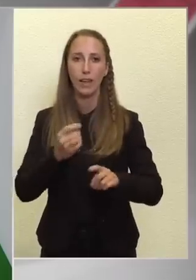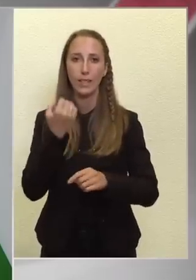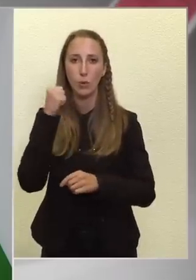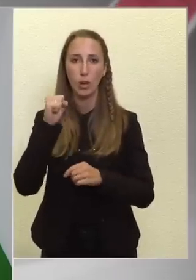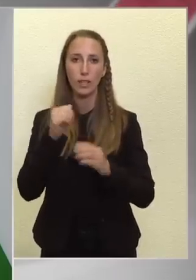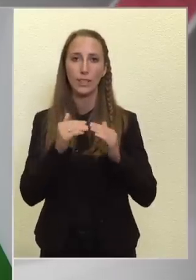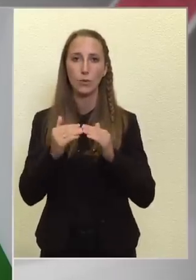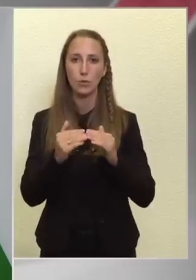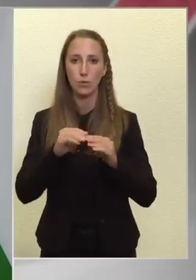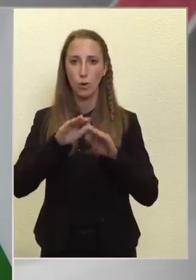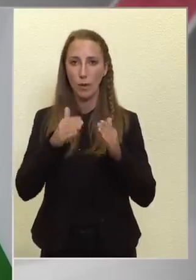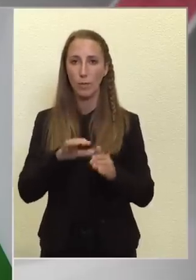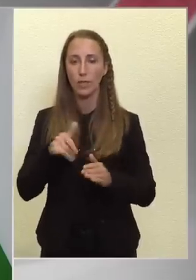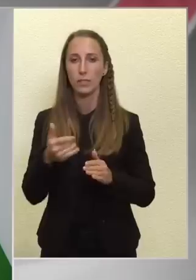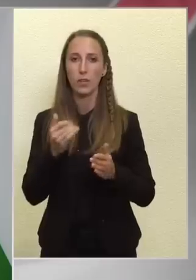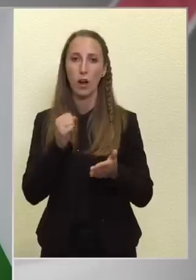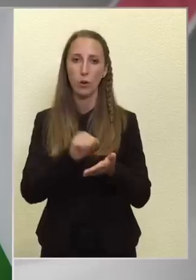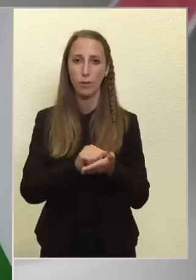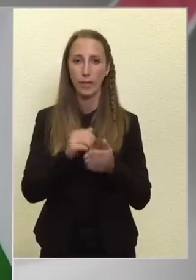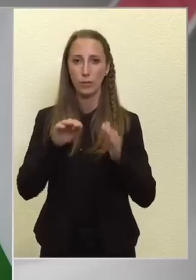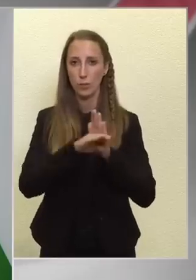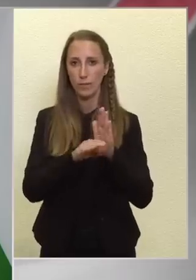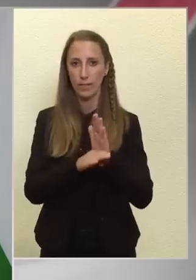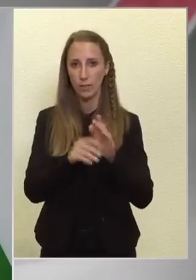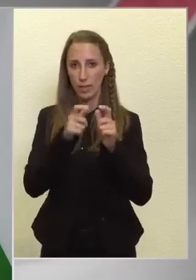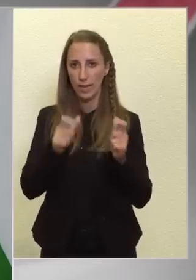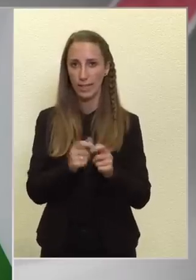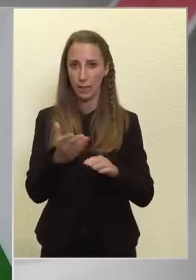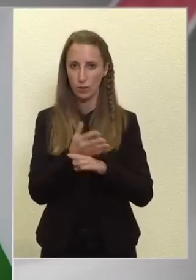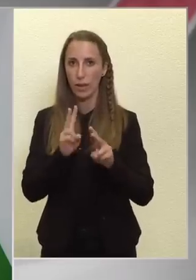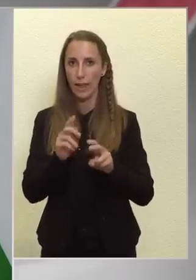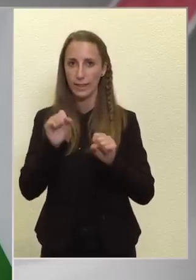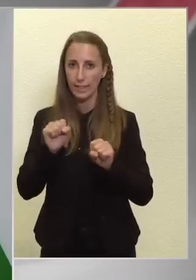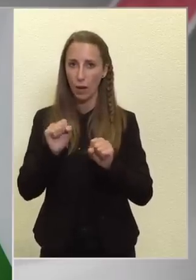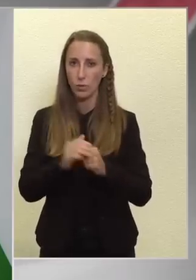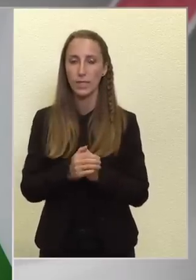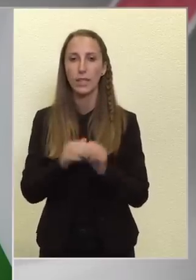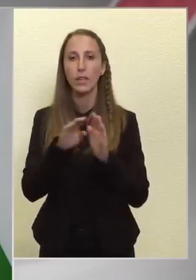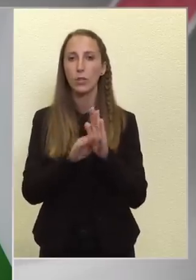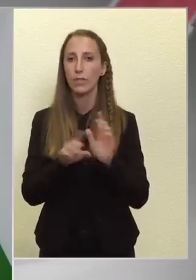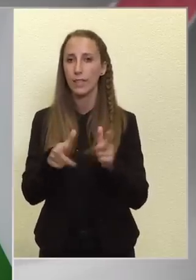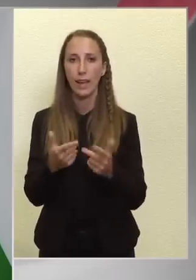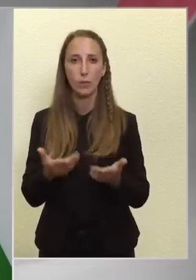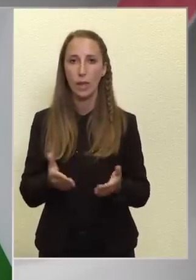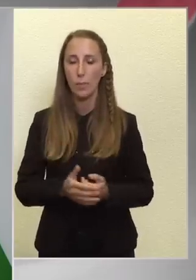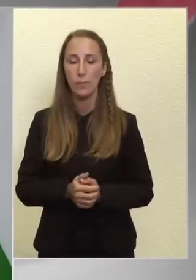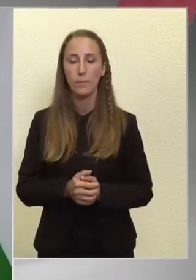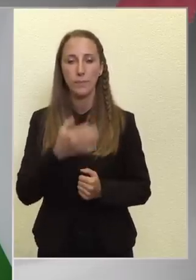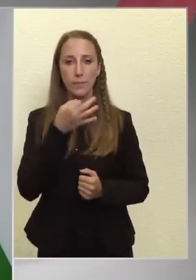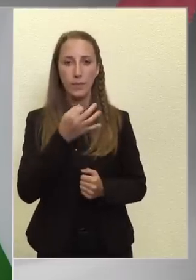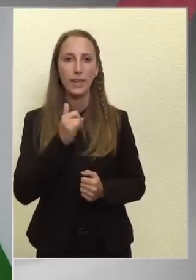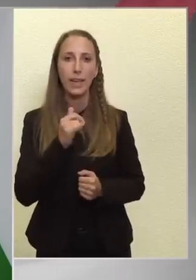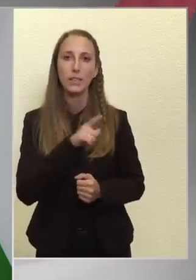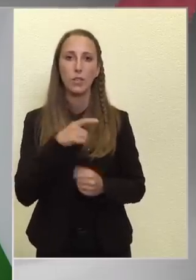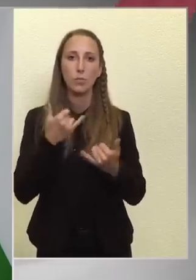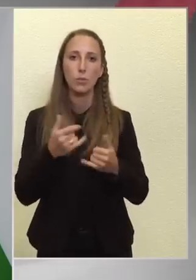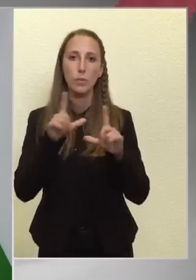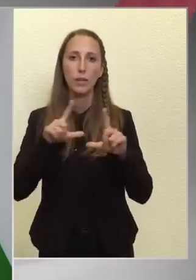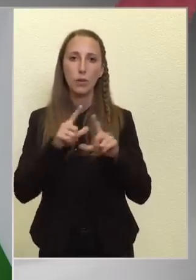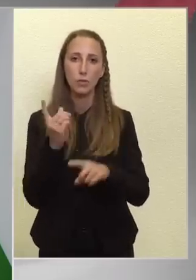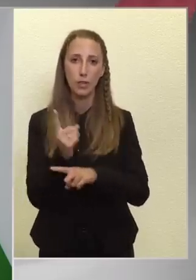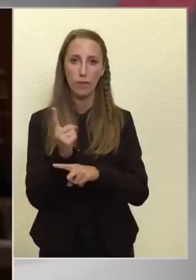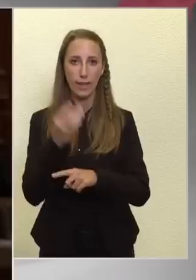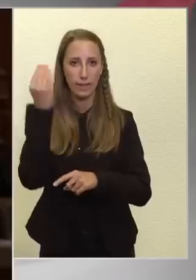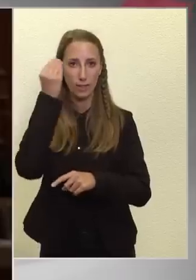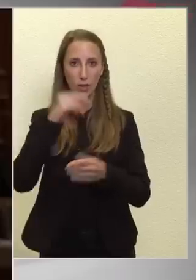formában és alkotmányos és törvényes keretek között lehet tiltakozni. Törvénytelműen? Igen, csak hogy ugye most pedagógusokat fenyeget a